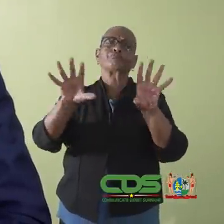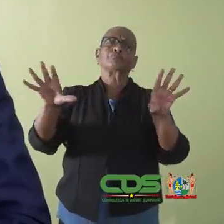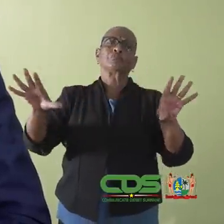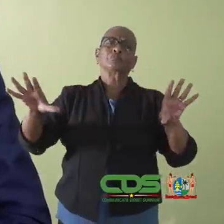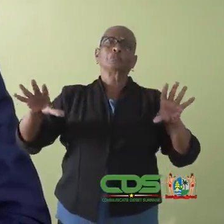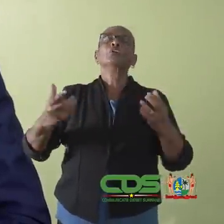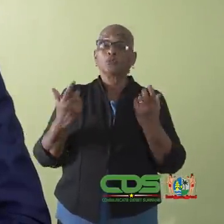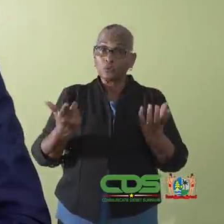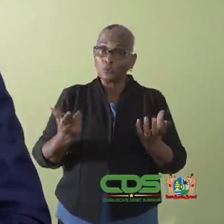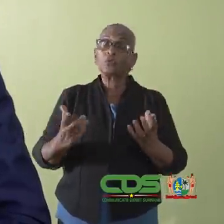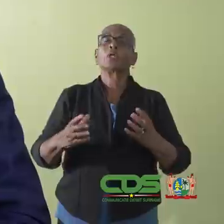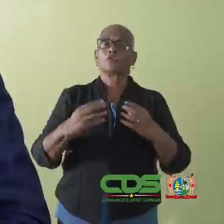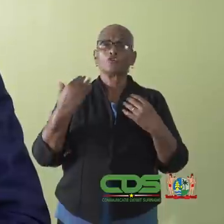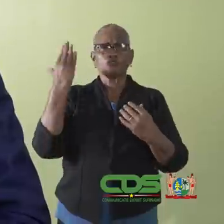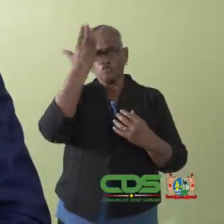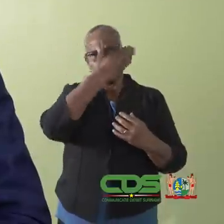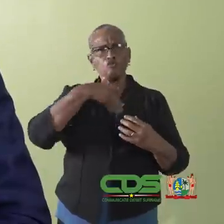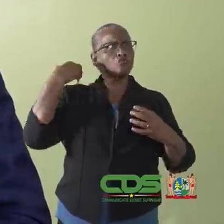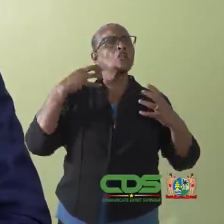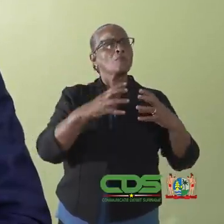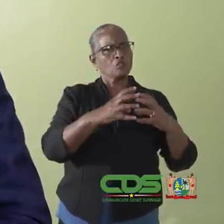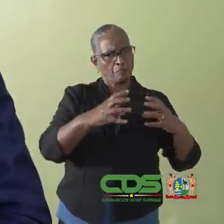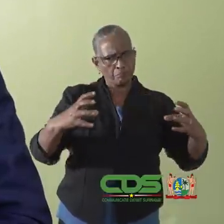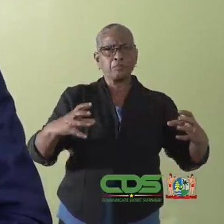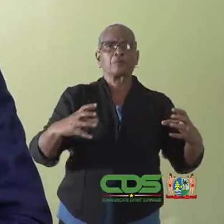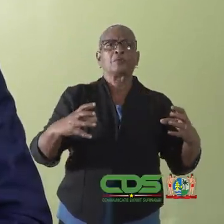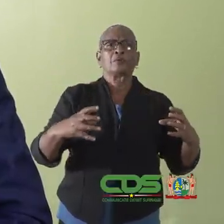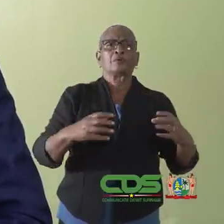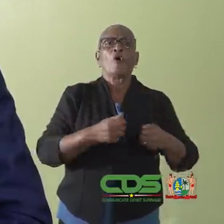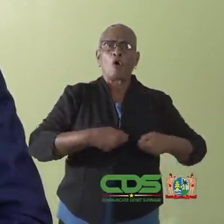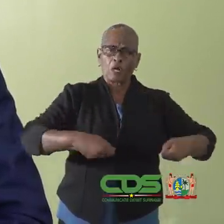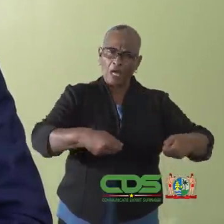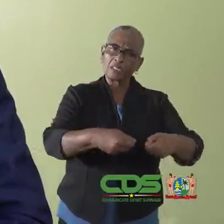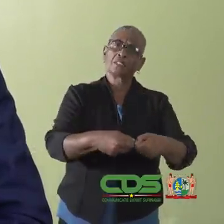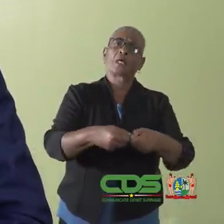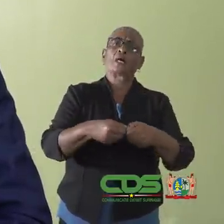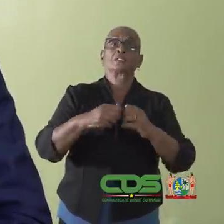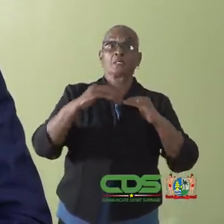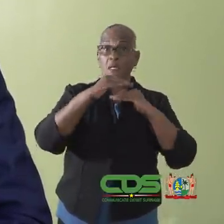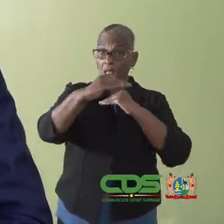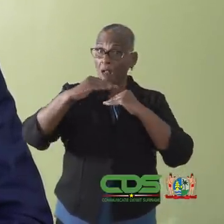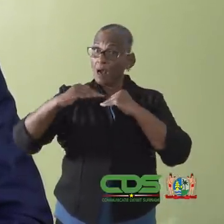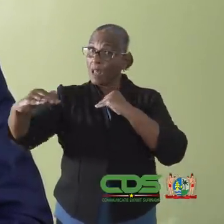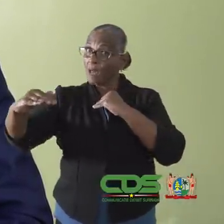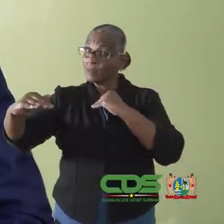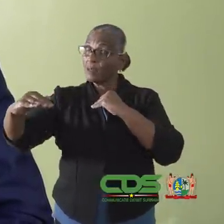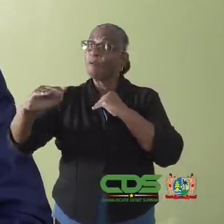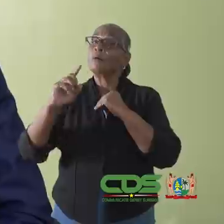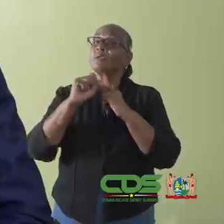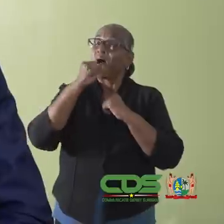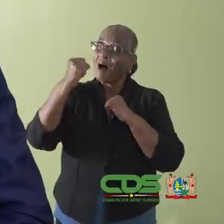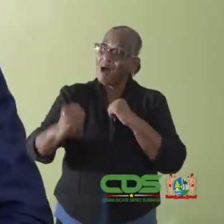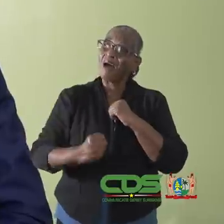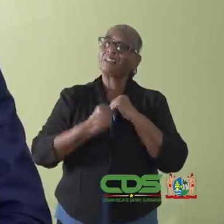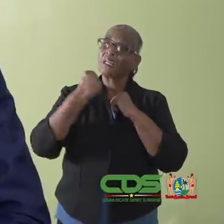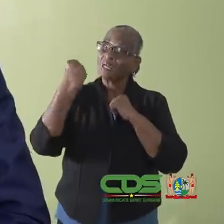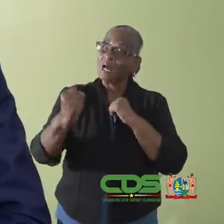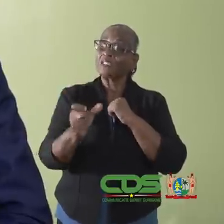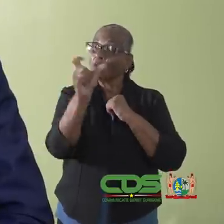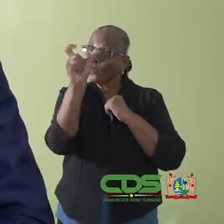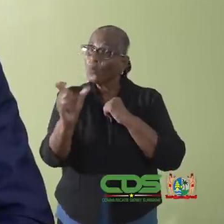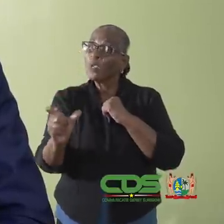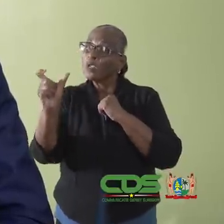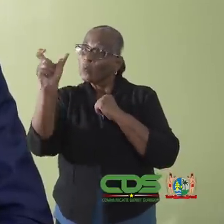gemaakt. Door de bevoegde Surinaamse autoriteiten. De klassificatie van de landen zal voortdurend, maar